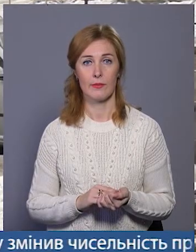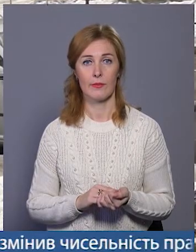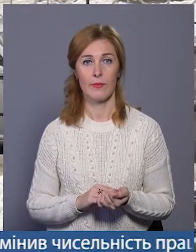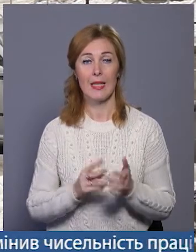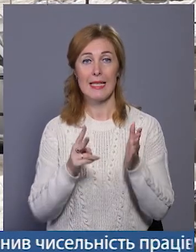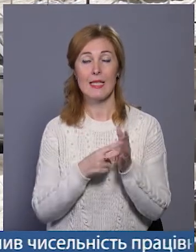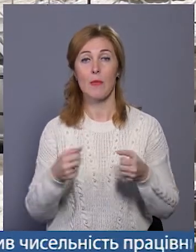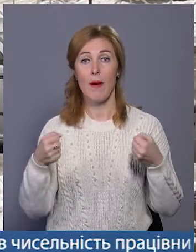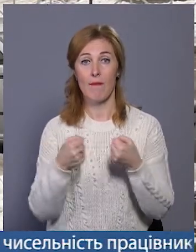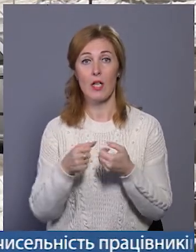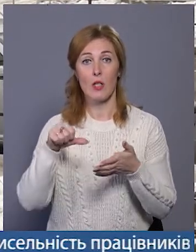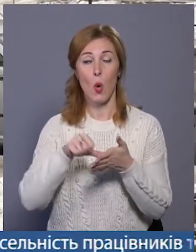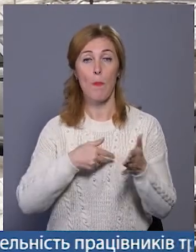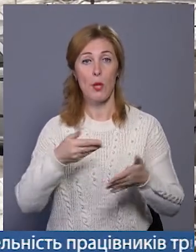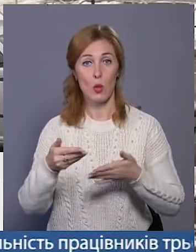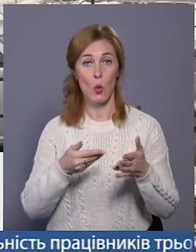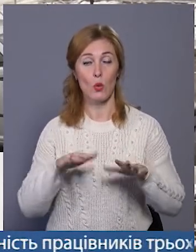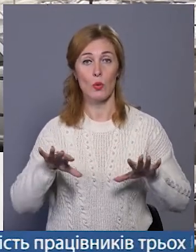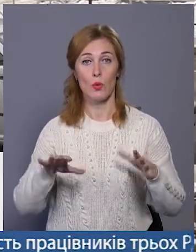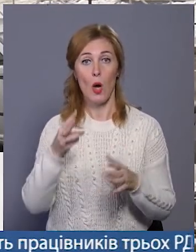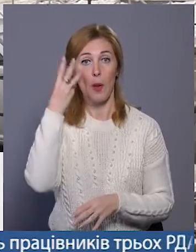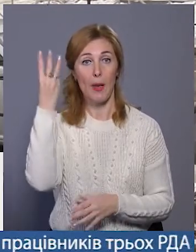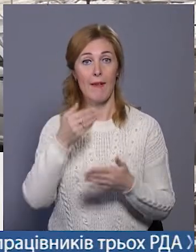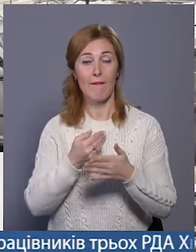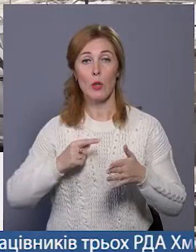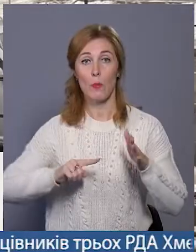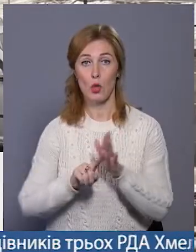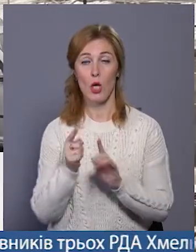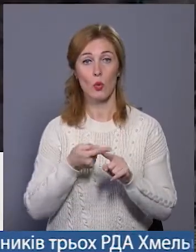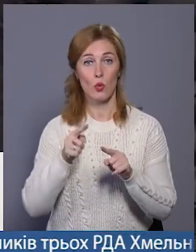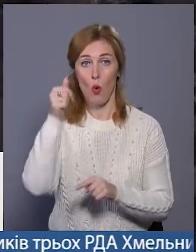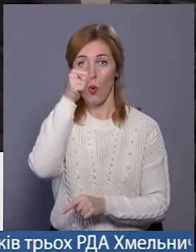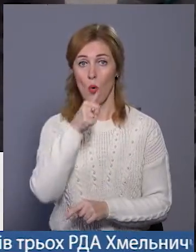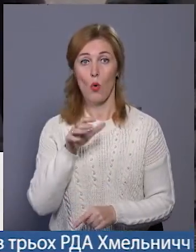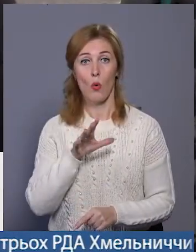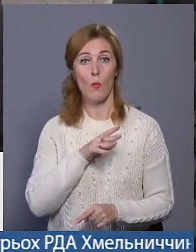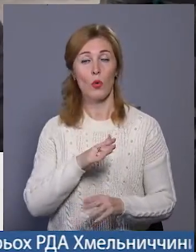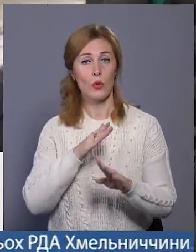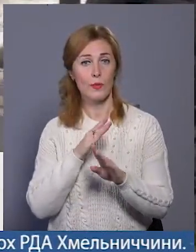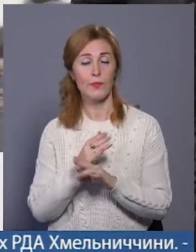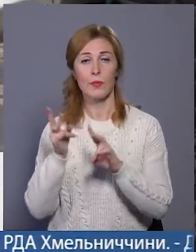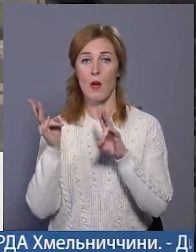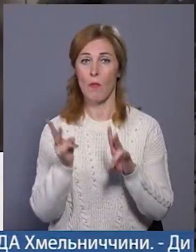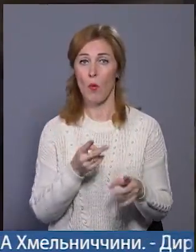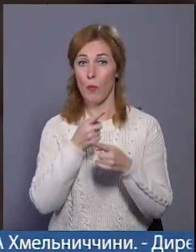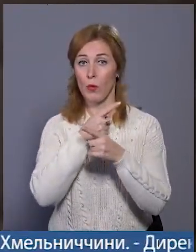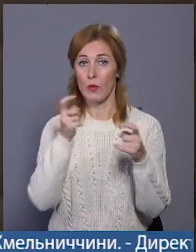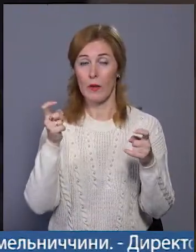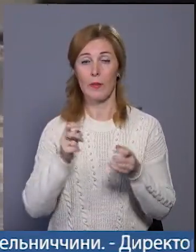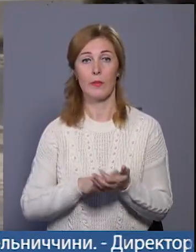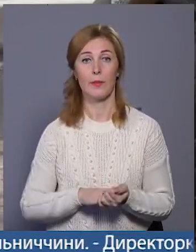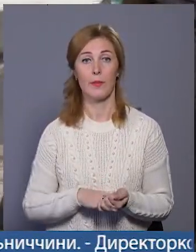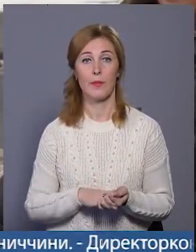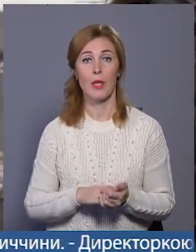Сім аварій за участю пішоходів сталося у Хмельницькому від початку цього року. У них були і загиблі, і травмовані, повідомляють в патрульній